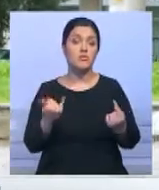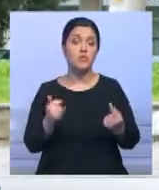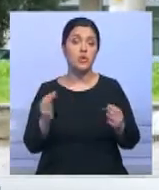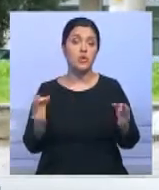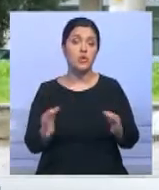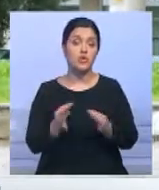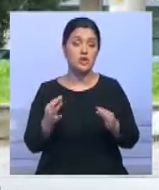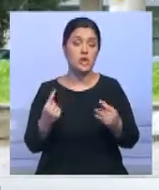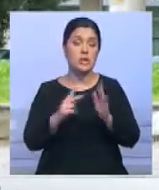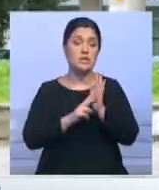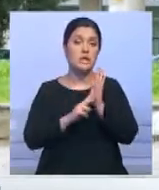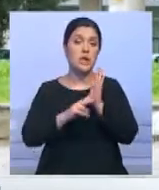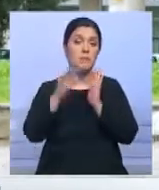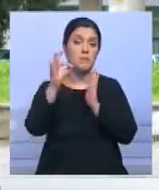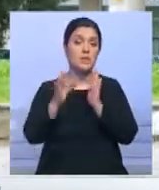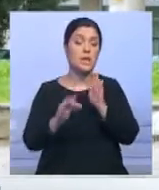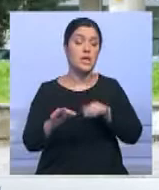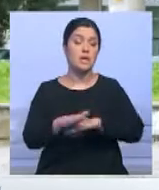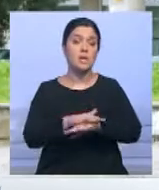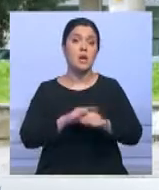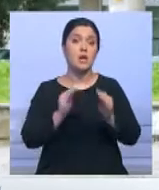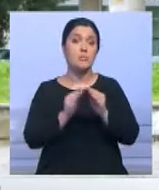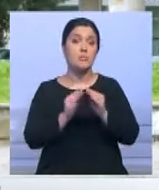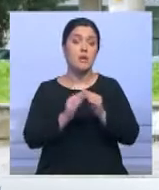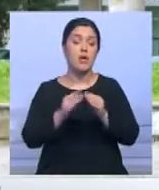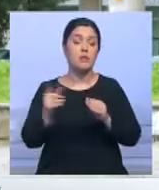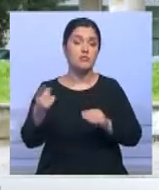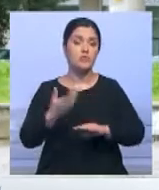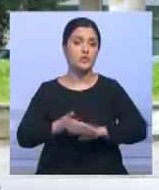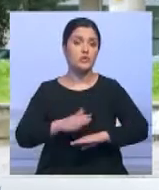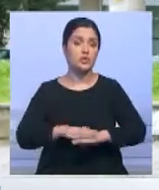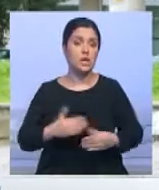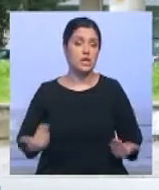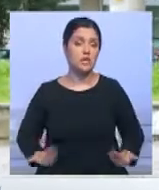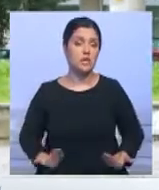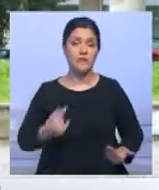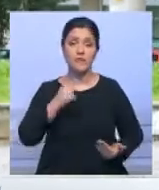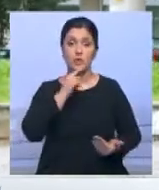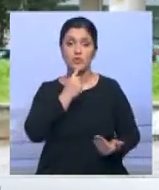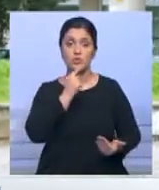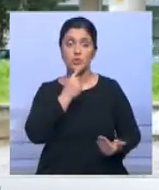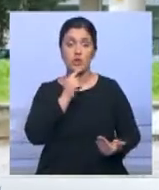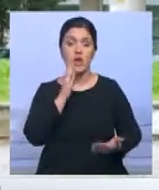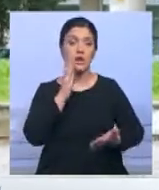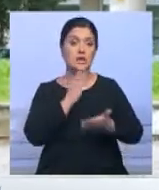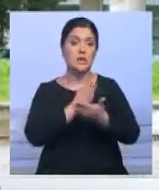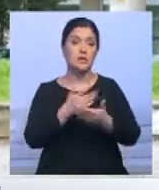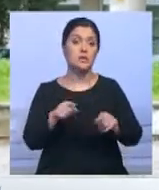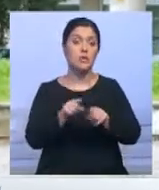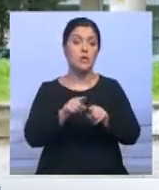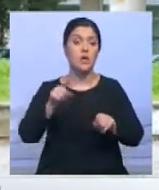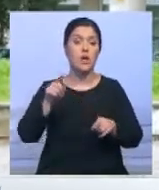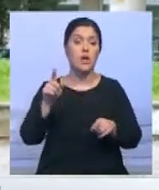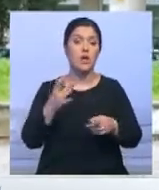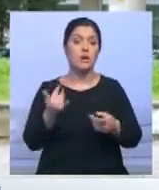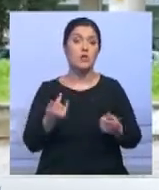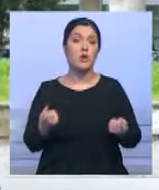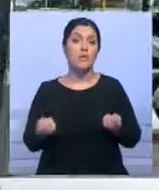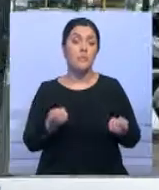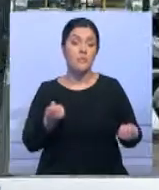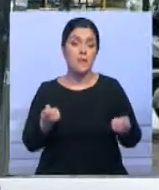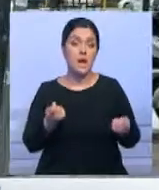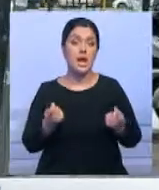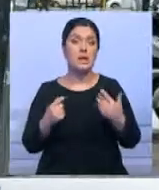70% населения сегодня по-прежнему не может свести концов с концами, без особенных трудностей. Популярность правящей левой